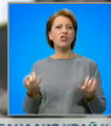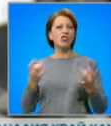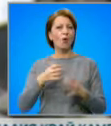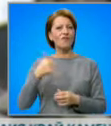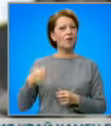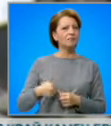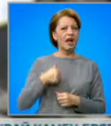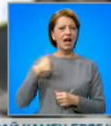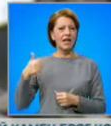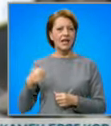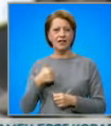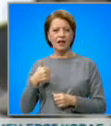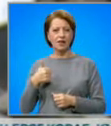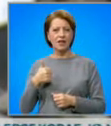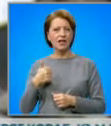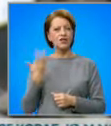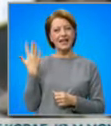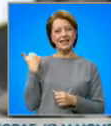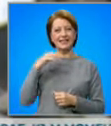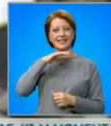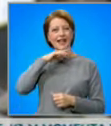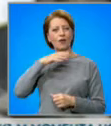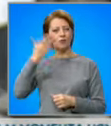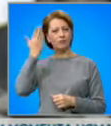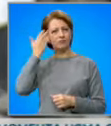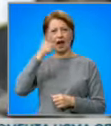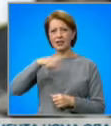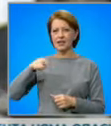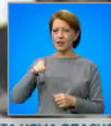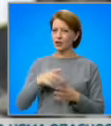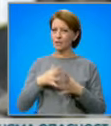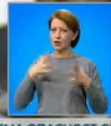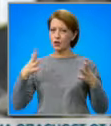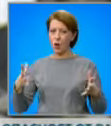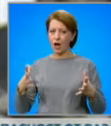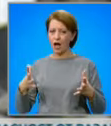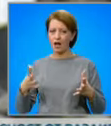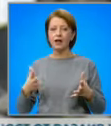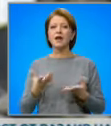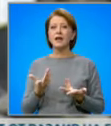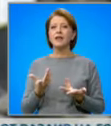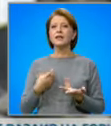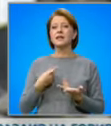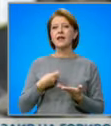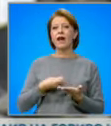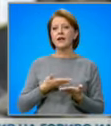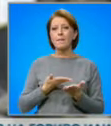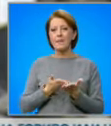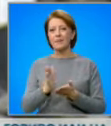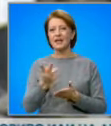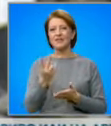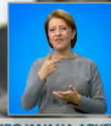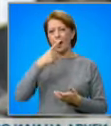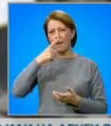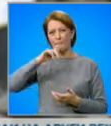които казват старото лидерство сгреши ужасно много. да се раздадат 2 милиарда през ББ за развитие